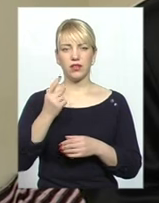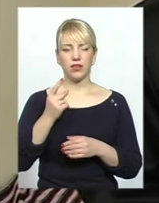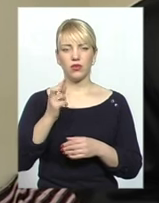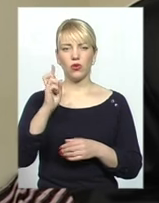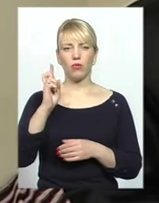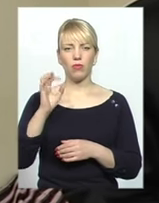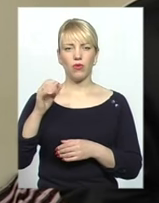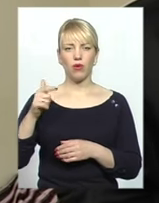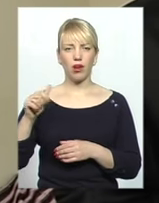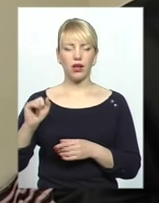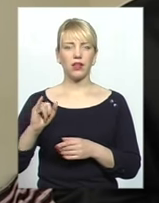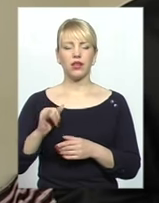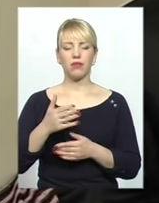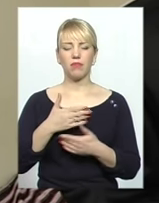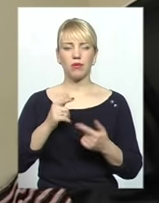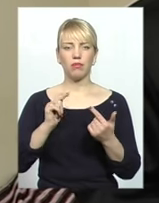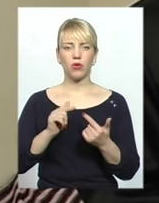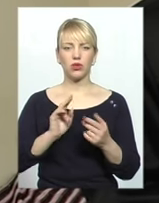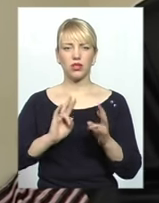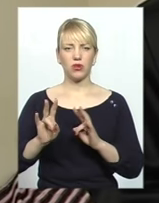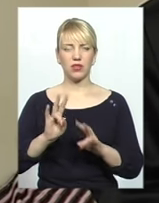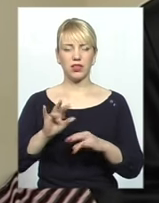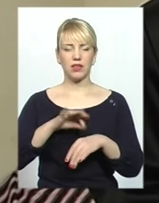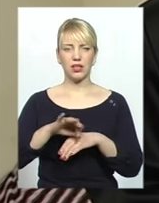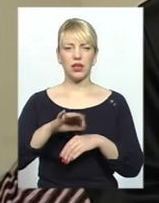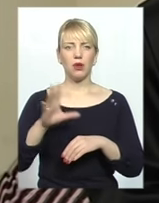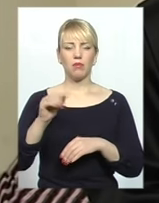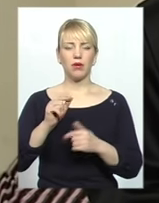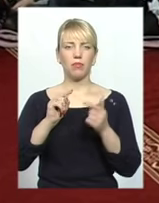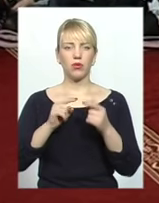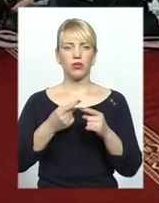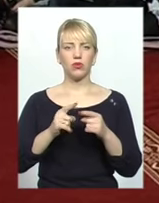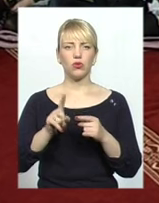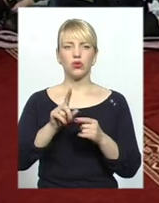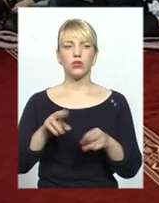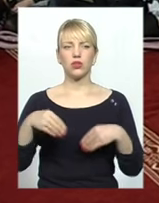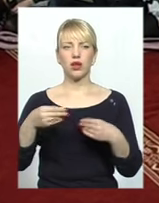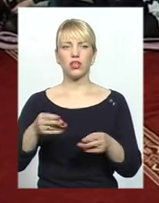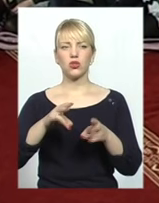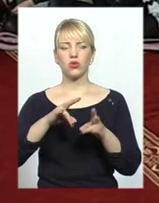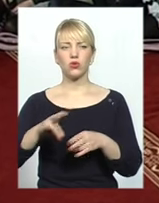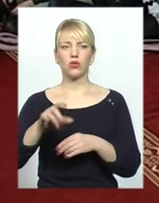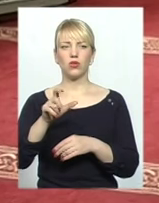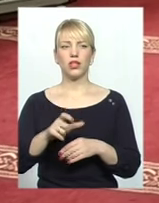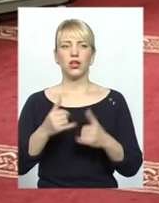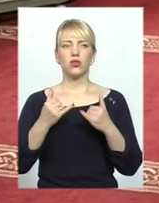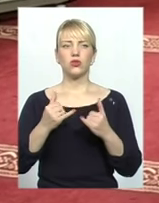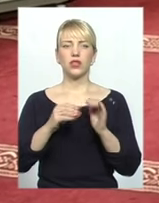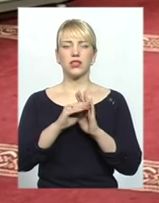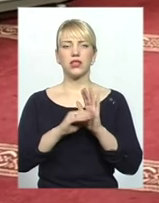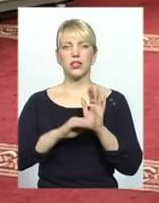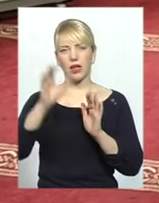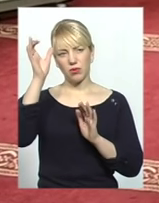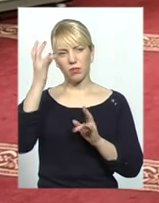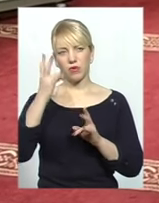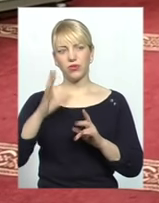І ми проти насильства, проти тероризму, ми засуджуємо все те, що приносить шкоду людині. Сучасна система освіти повинна створювати умови для